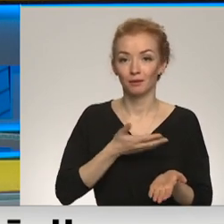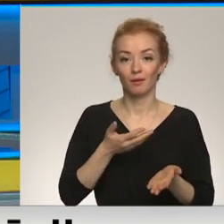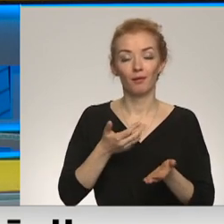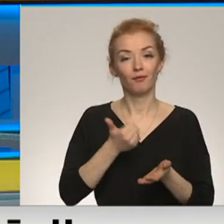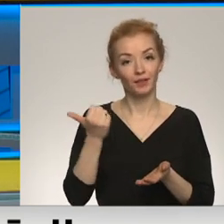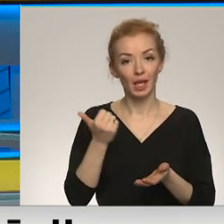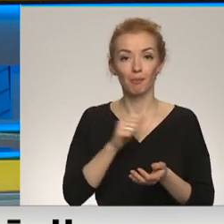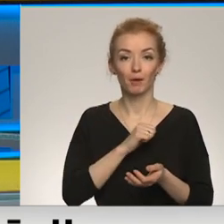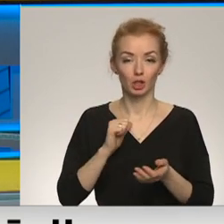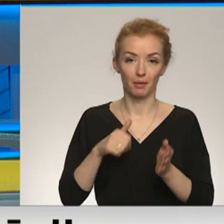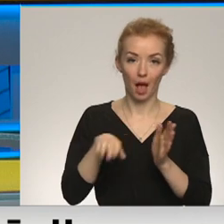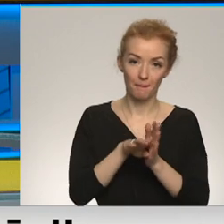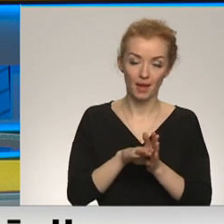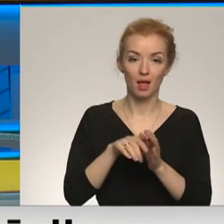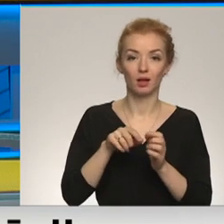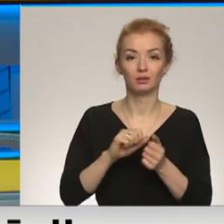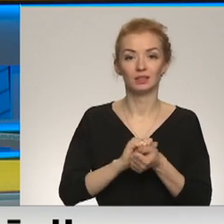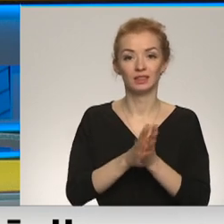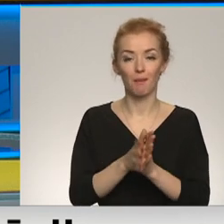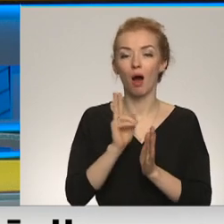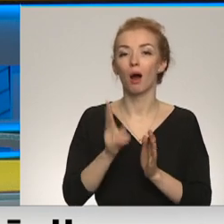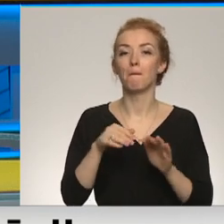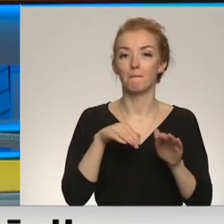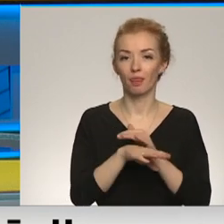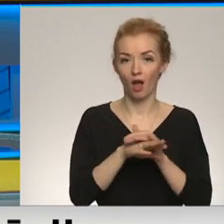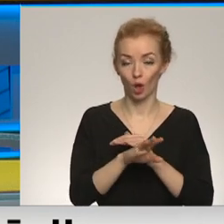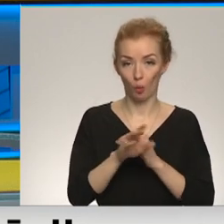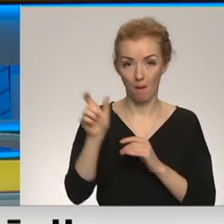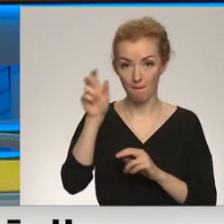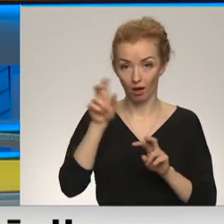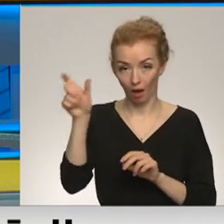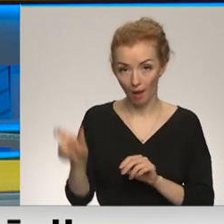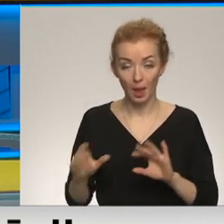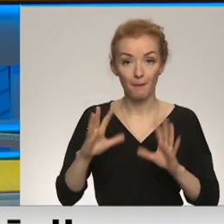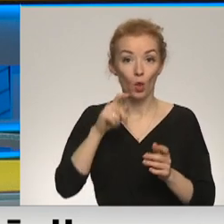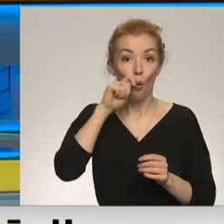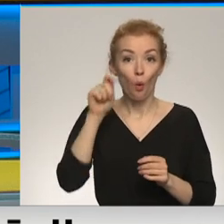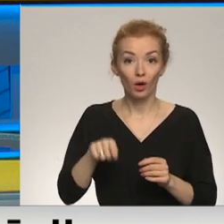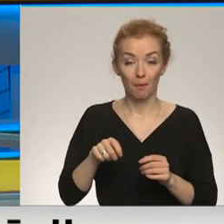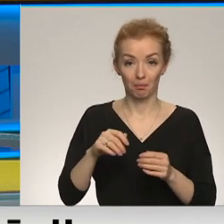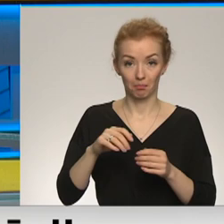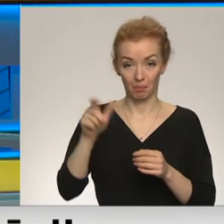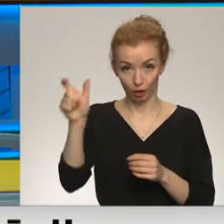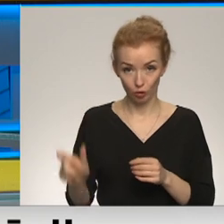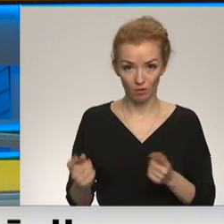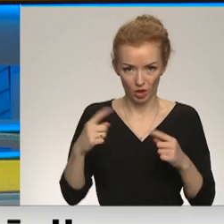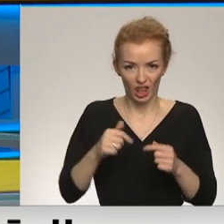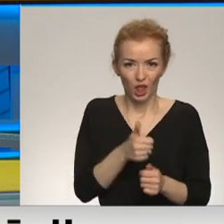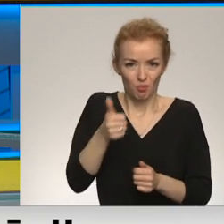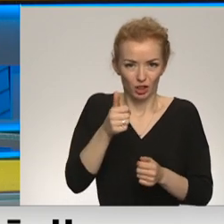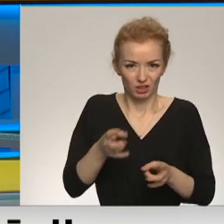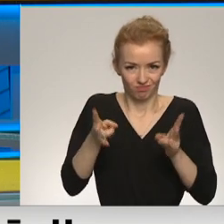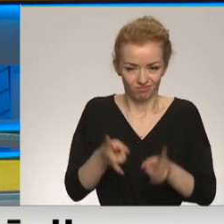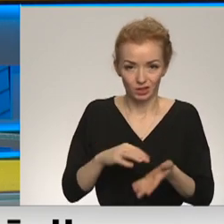tad jāpiedalās šajā sistēmā, patvērumu meklētājiem. Savukārt šajā gadījumā Ukraiņas pilsoņiem, ņemot vērašu ļoti īpašu situāciju, mēs